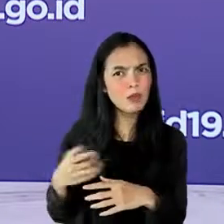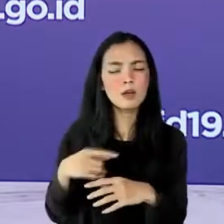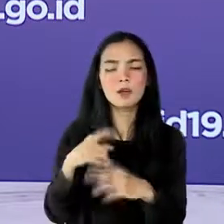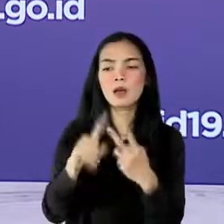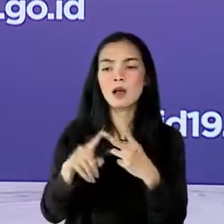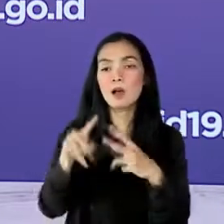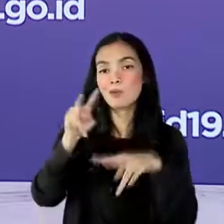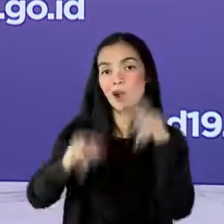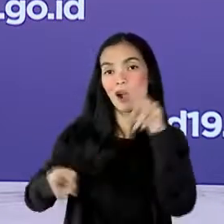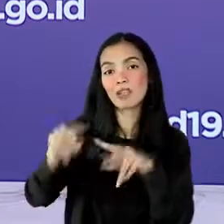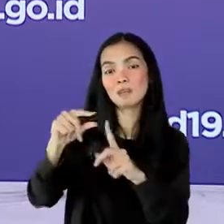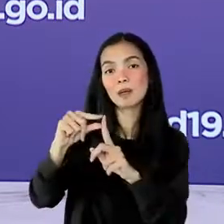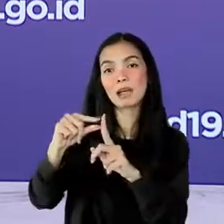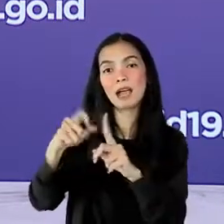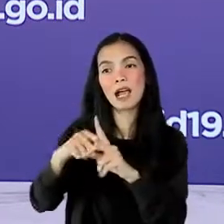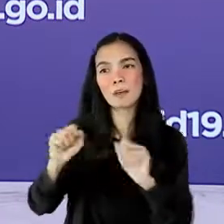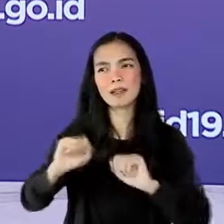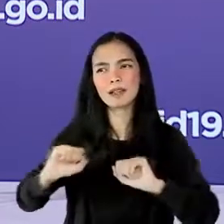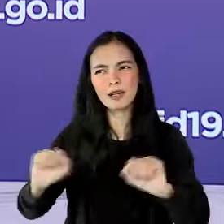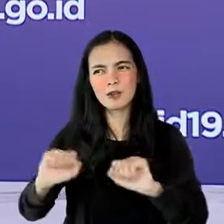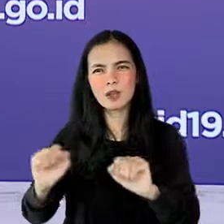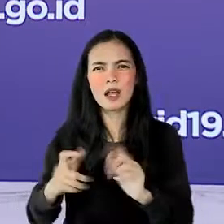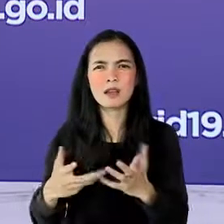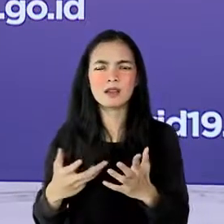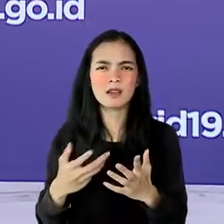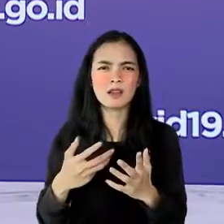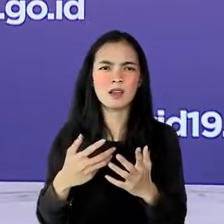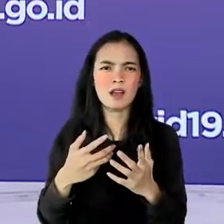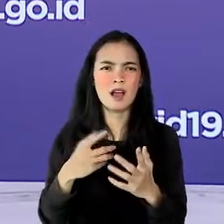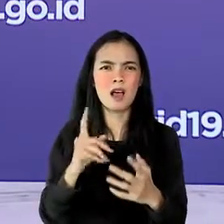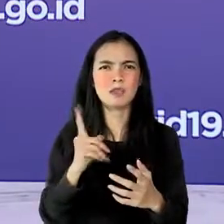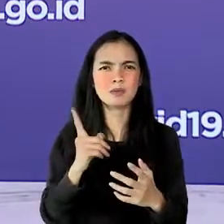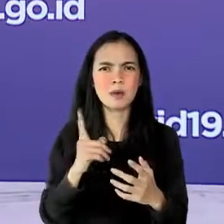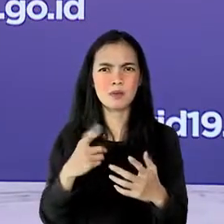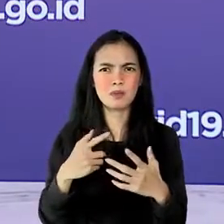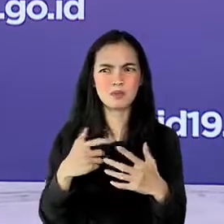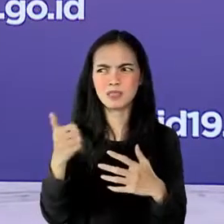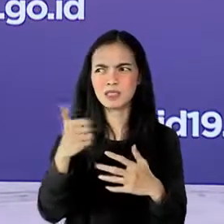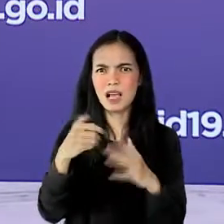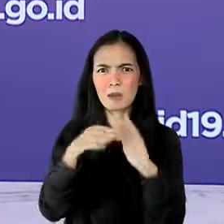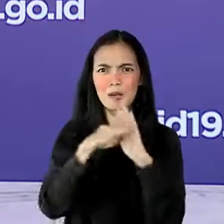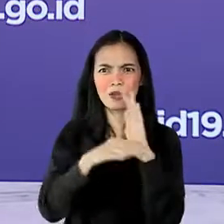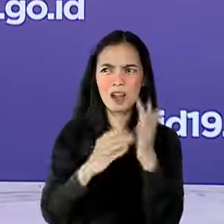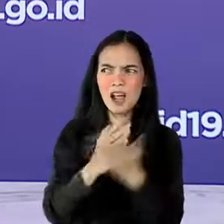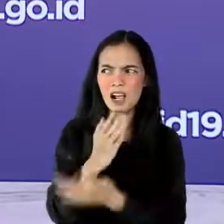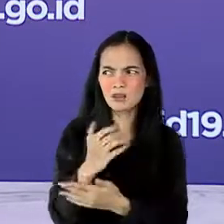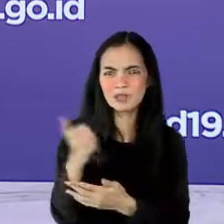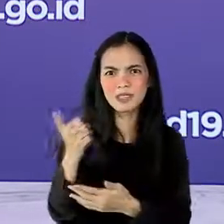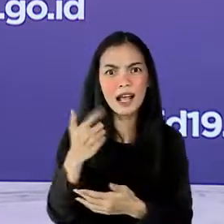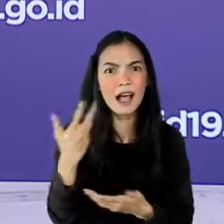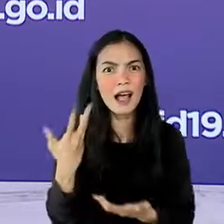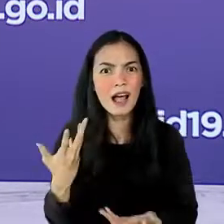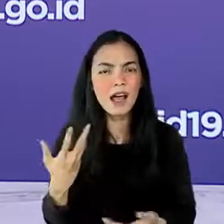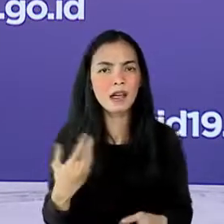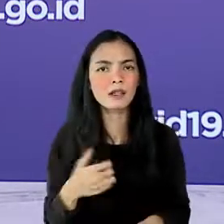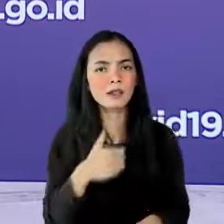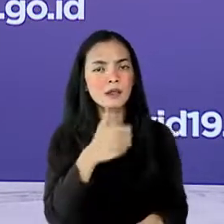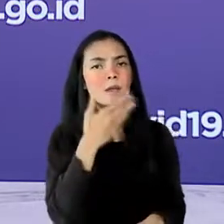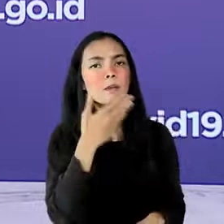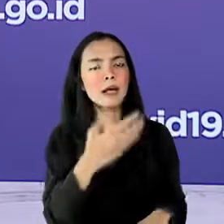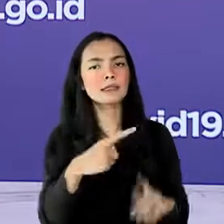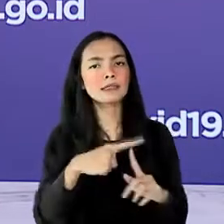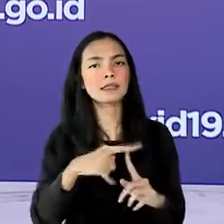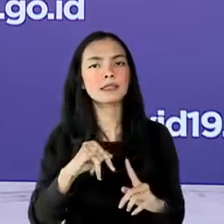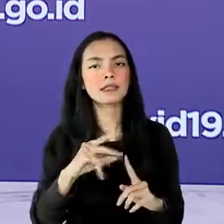pengawasan pelaksanaan PPKM darurat kenapa sampai bisa kelewasan seperti ini terima kasih baik terima kasih pada